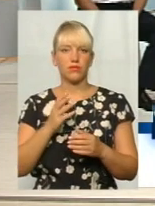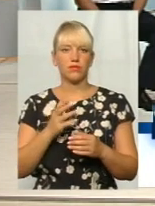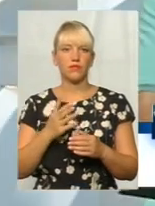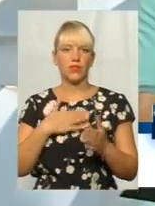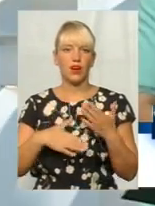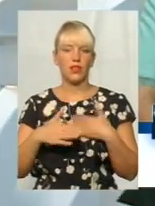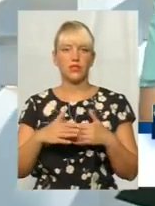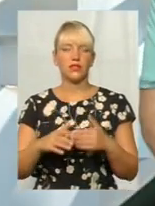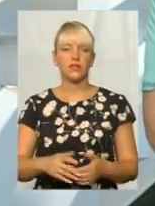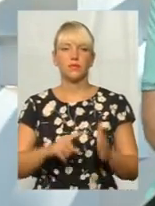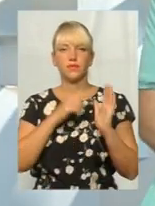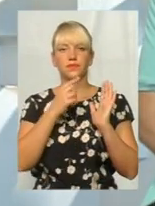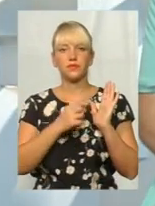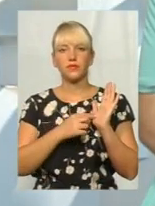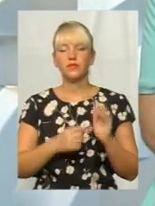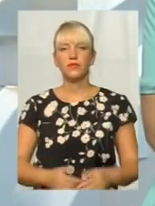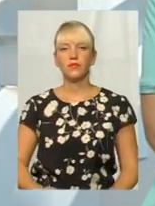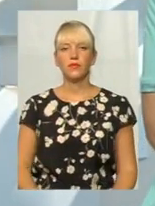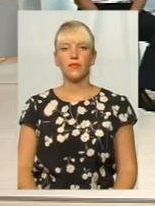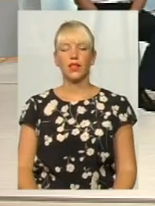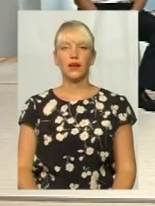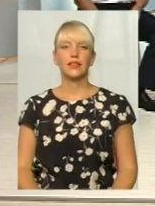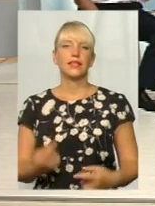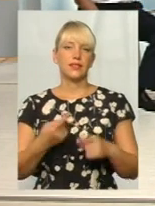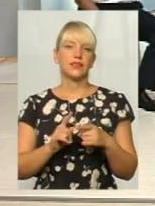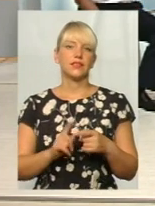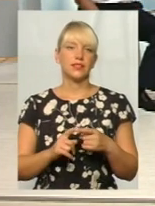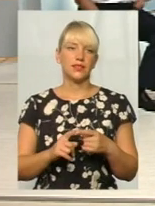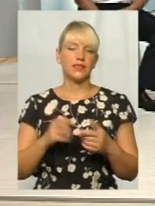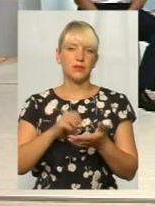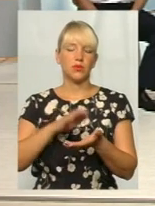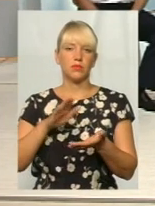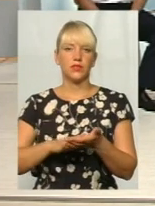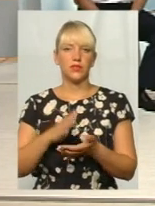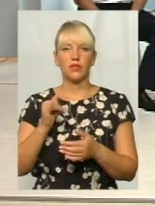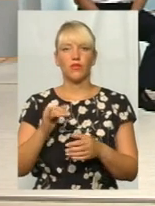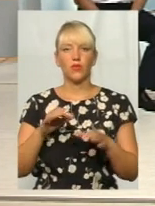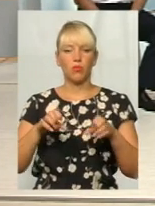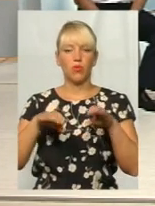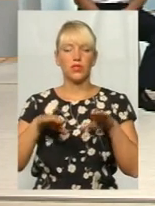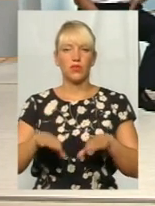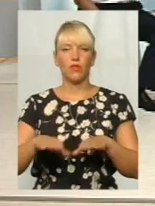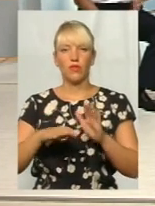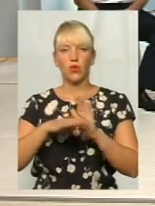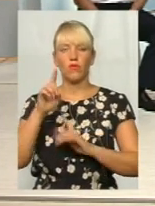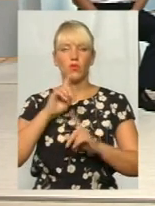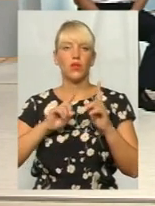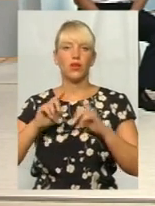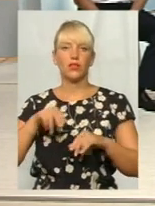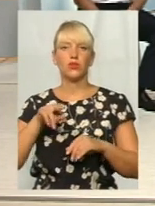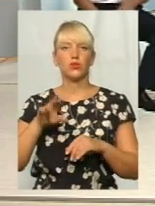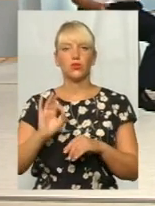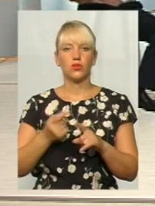Дякую за питання. Ну, знову ж таки, ці застереження прописані в постанові Верховної Ради щодо,